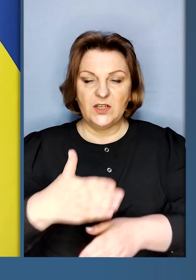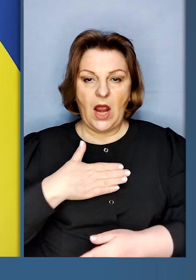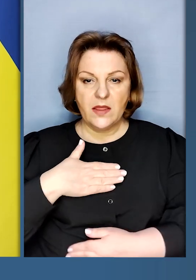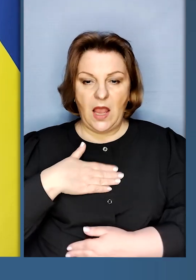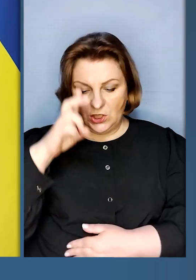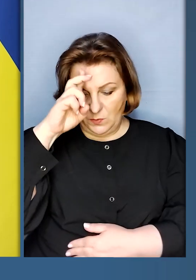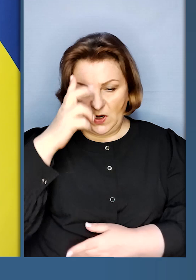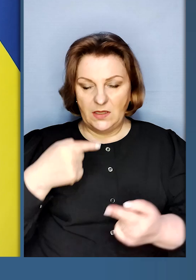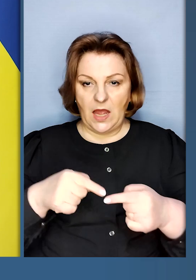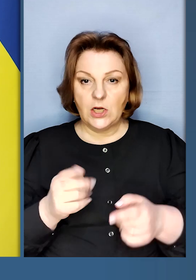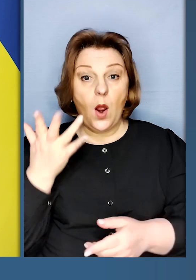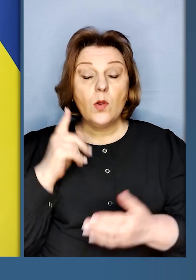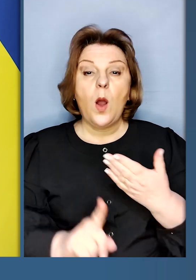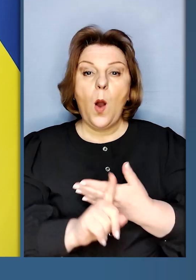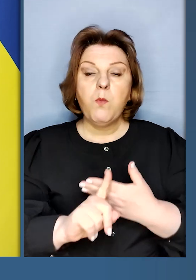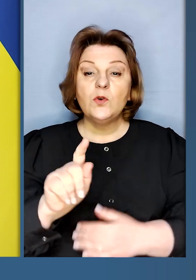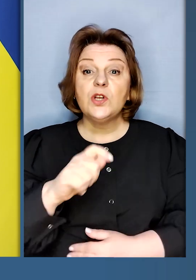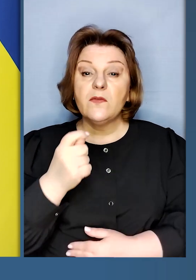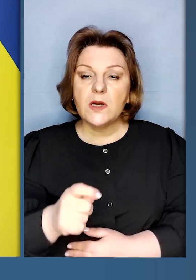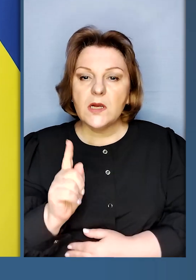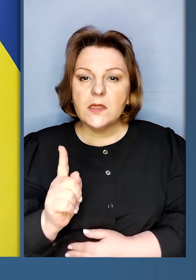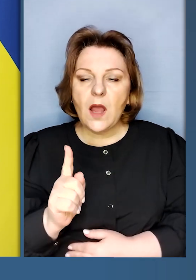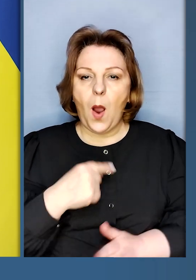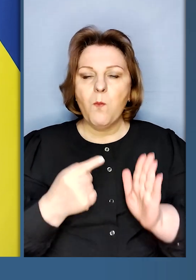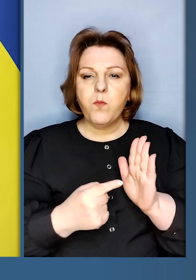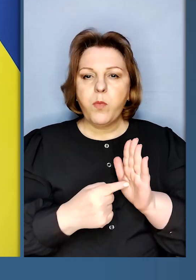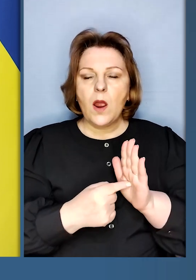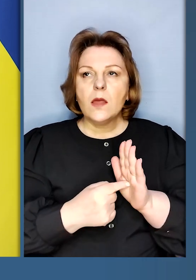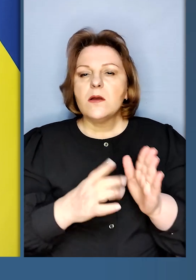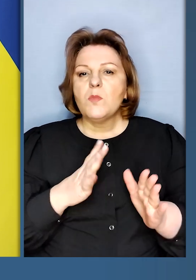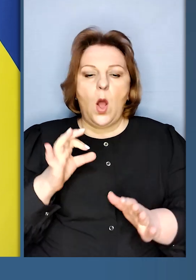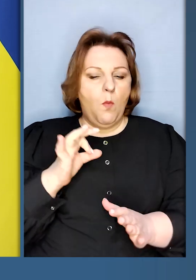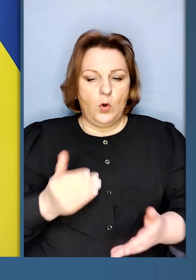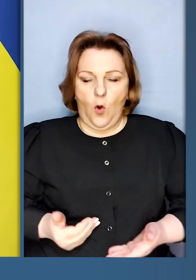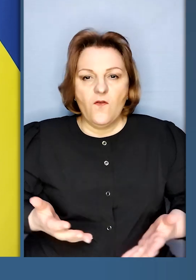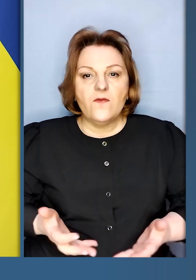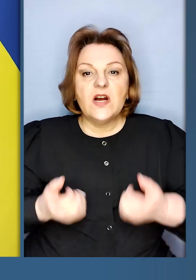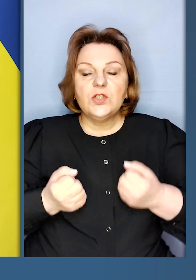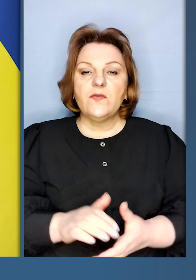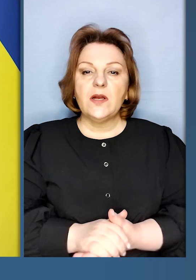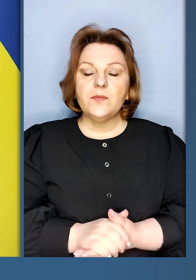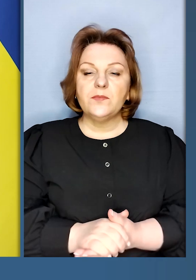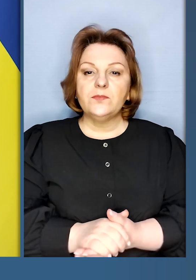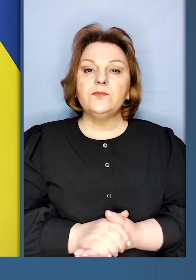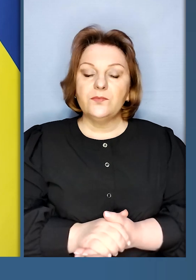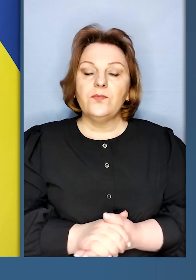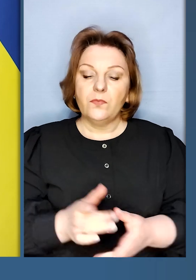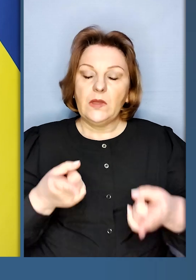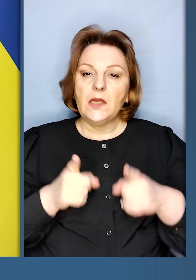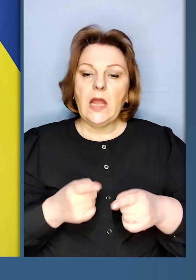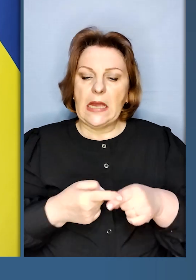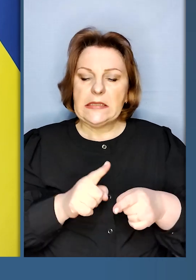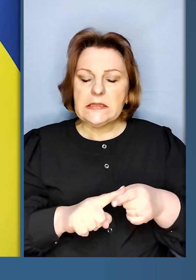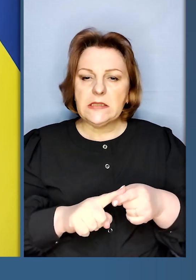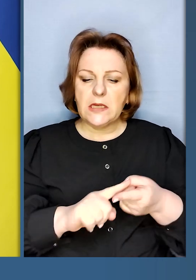державами. Коли почалася війна, питання йшло про виживання. І дійсно